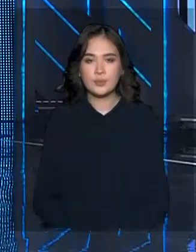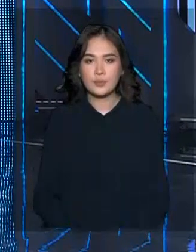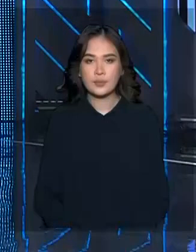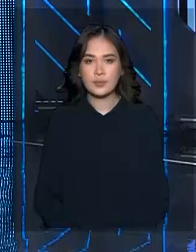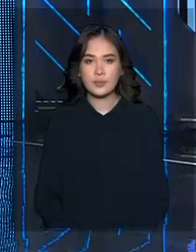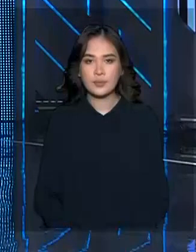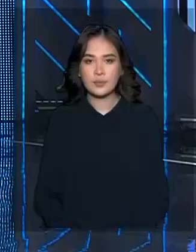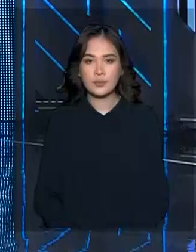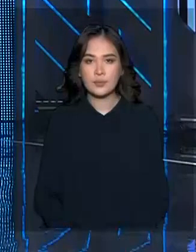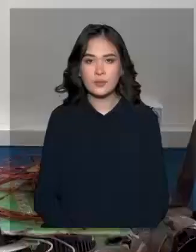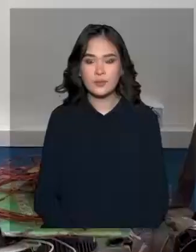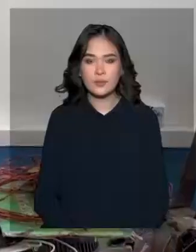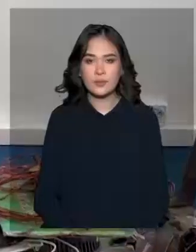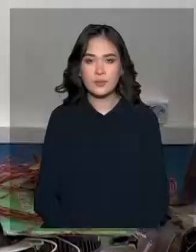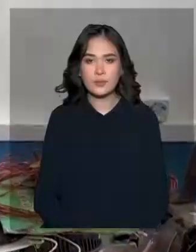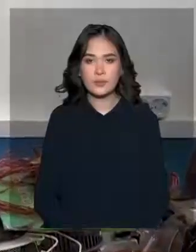қатады.